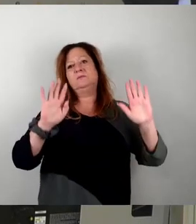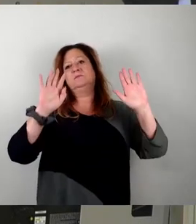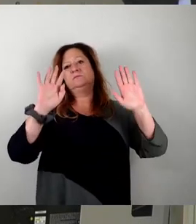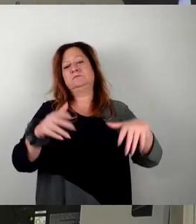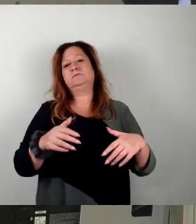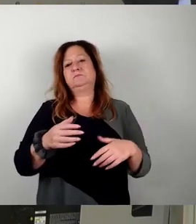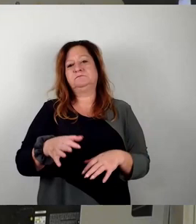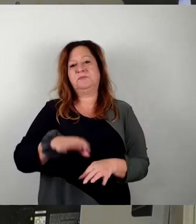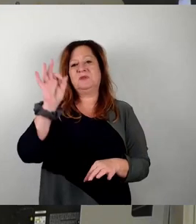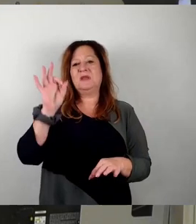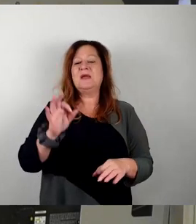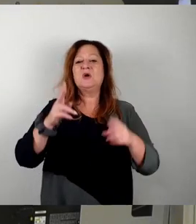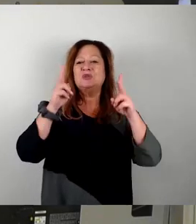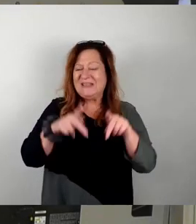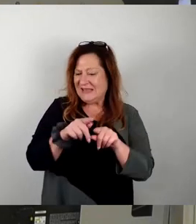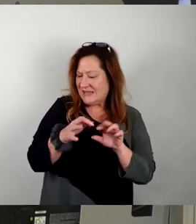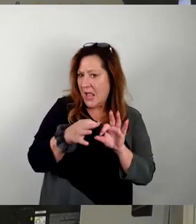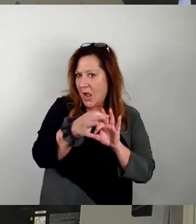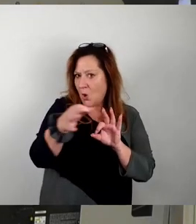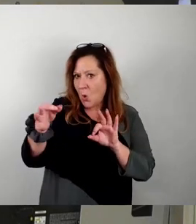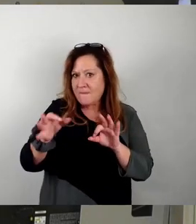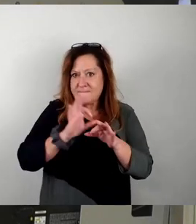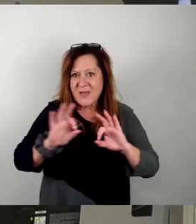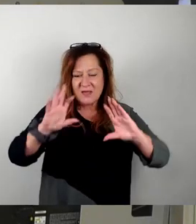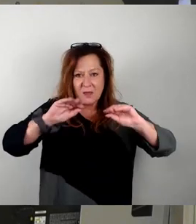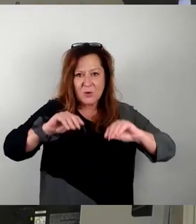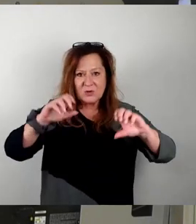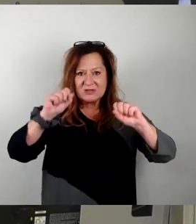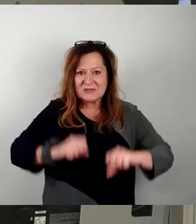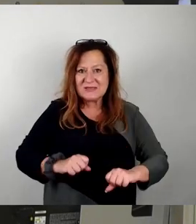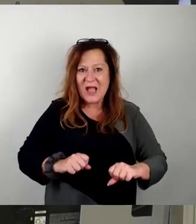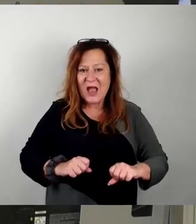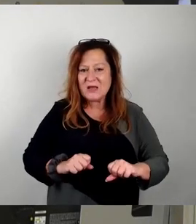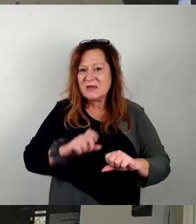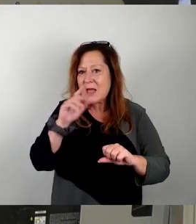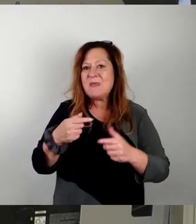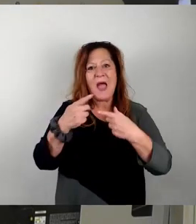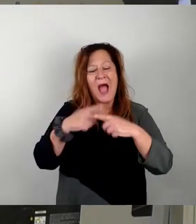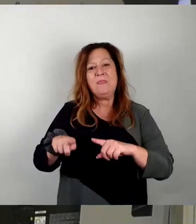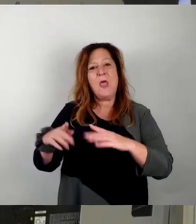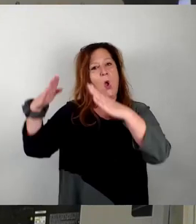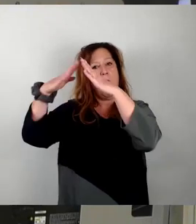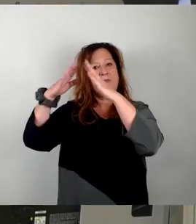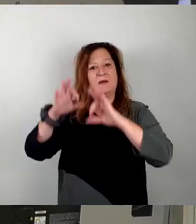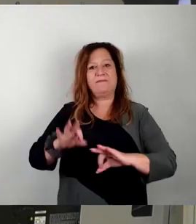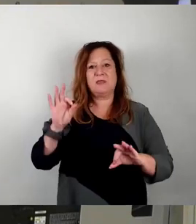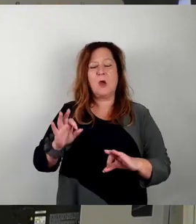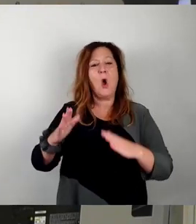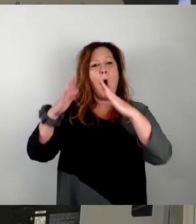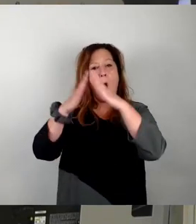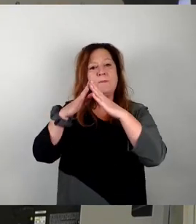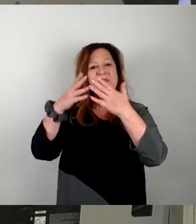städtischen Grund besser verwenden könnte, als um ein paar wenigen Blechdosenobdach zu gewähren. Obdachlose Deutsche,